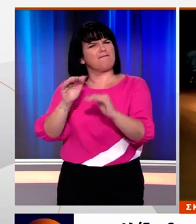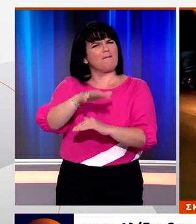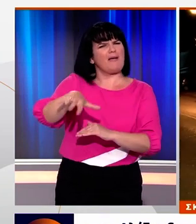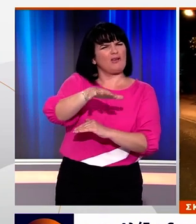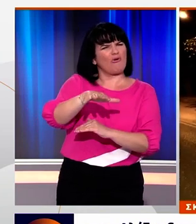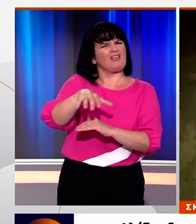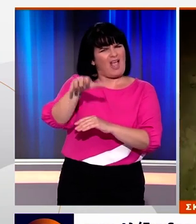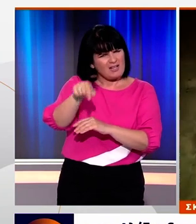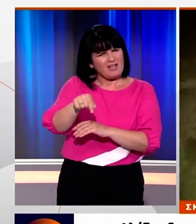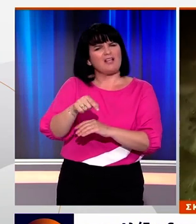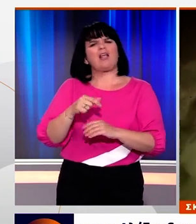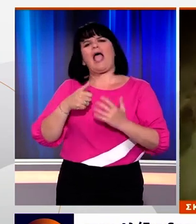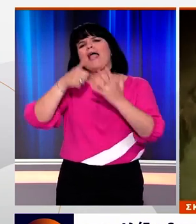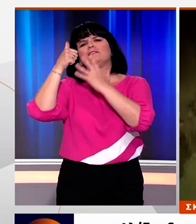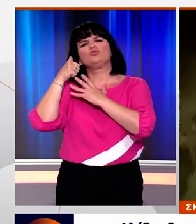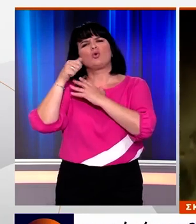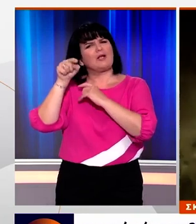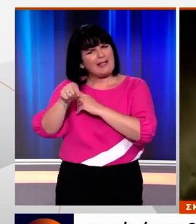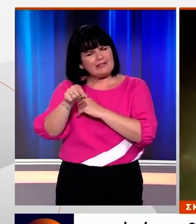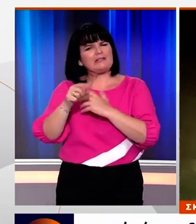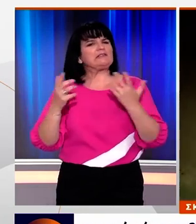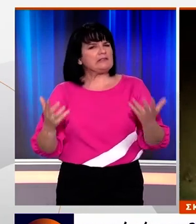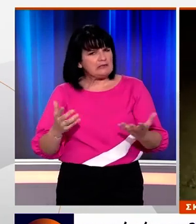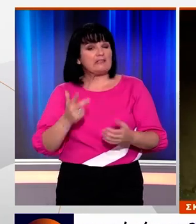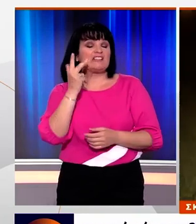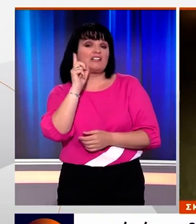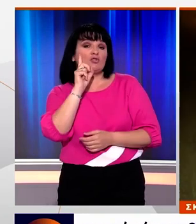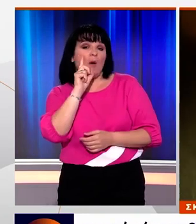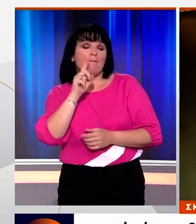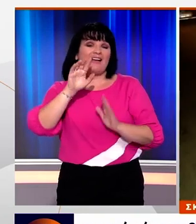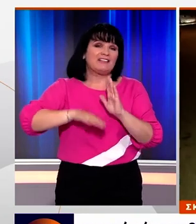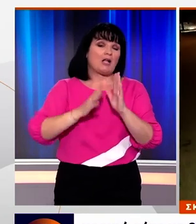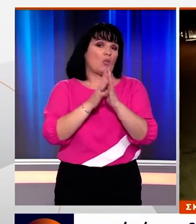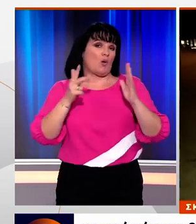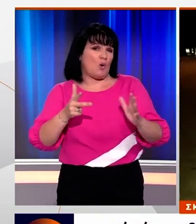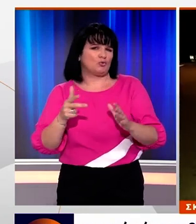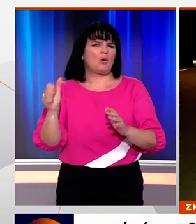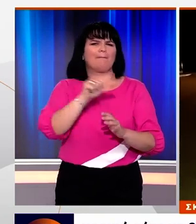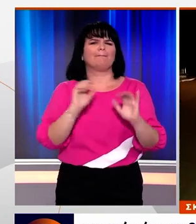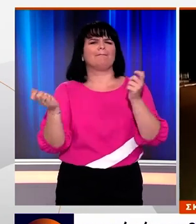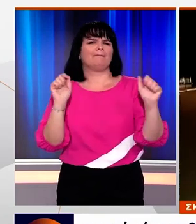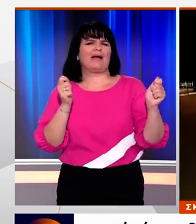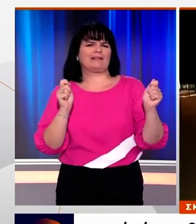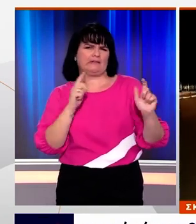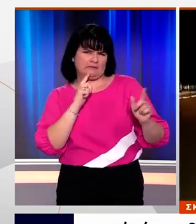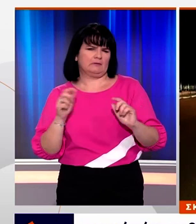σημειωθεί στο ίδιο σημείο πριν από 6 χρόνια. Τότε με θύματα τρεις ανήλικες μαθήτρες που επέστρεφαν από πάρτι.